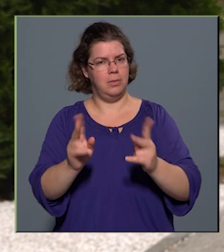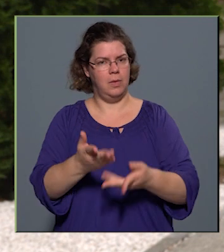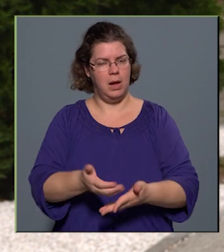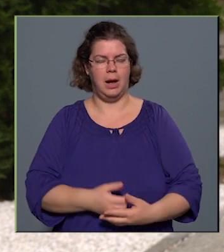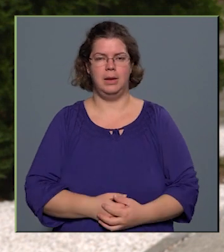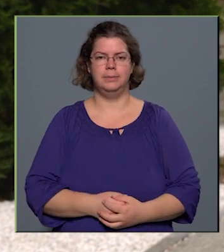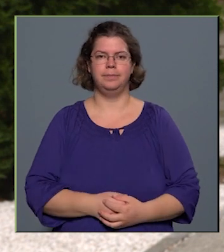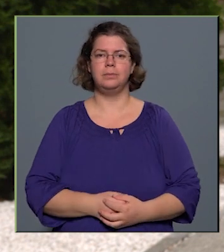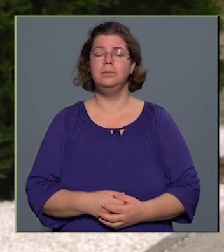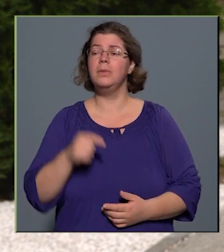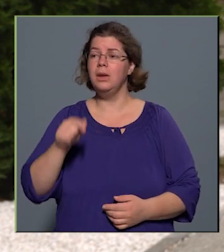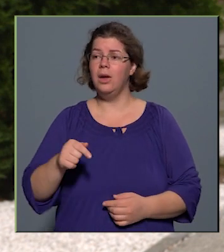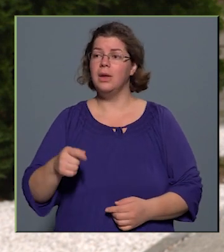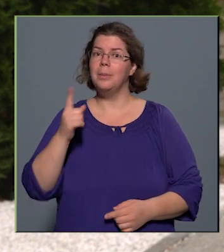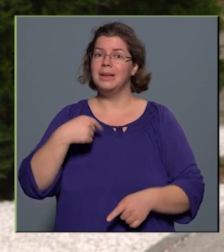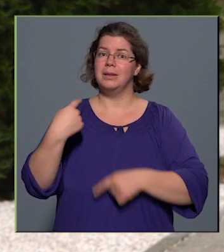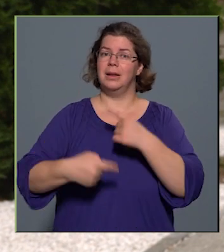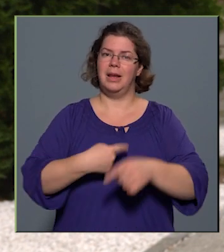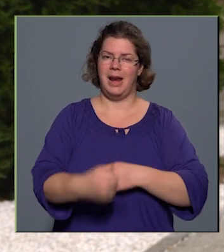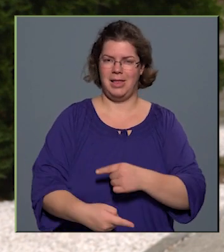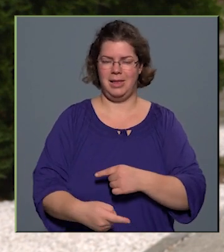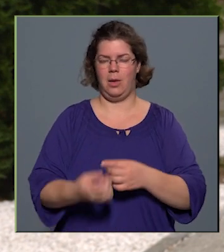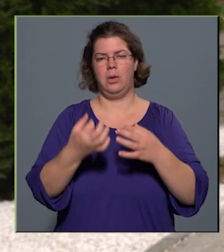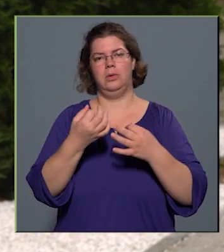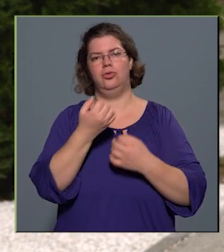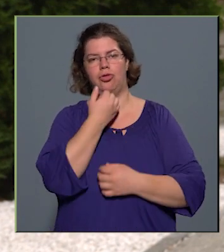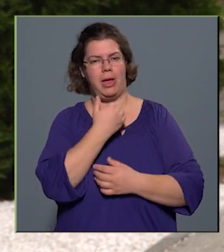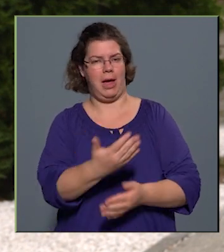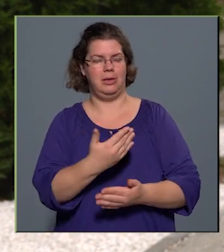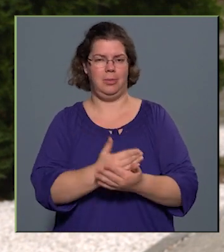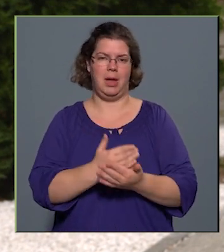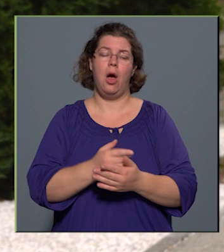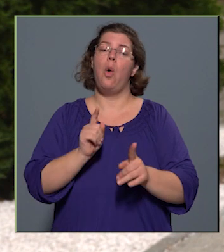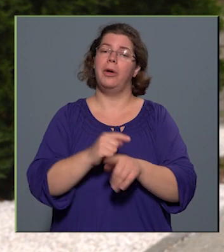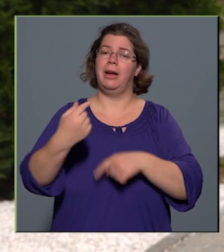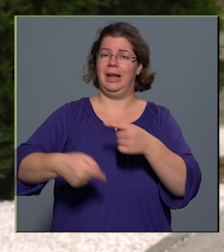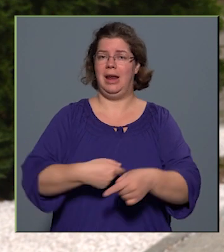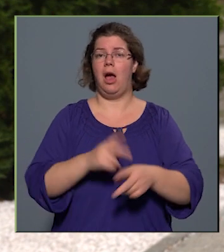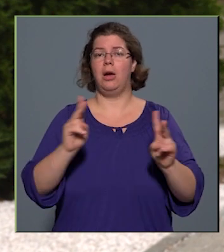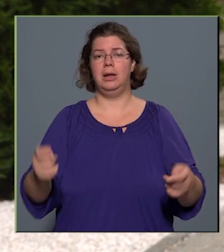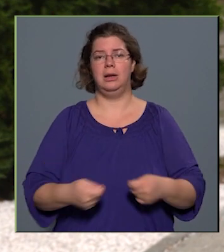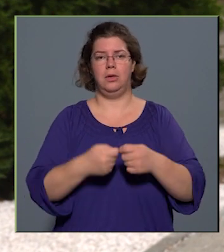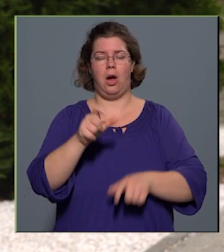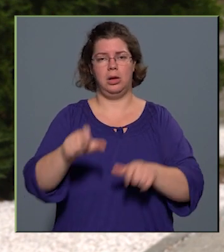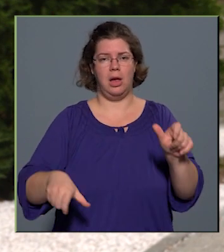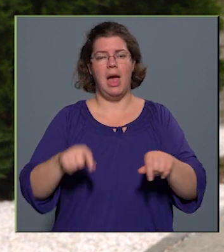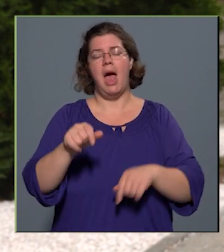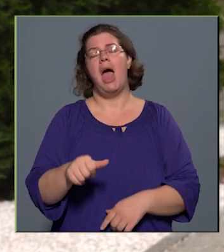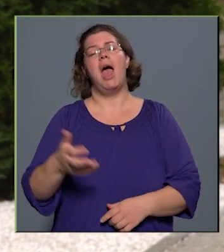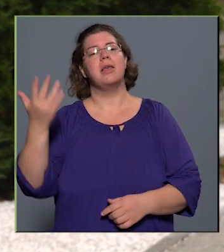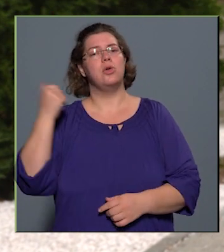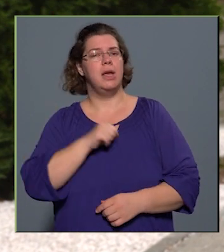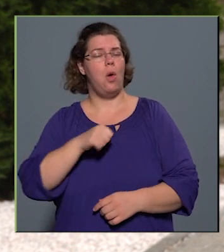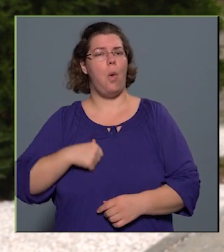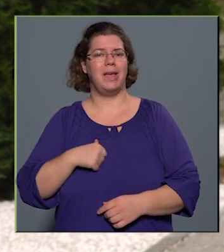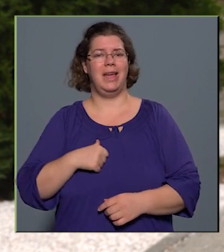amely immár több generáció sajátja. Olyan generációké, amelynek tagjai az egykori önkényúralomról,